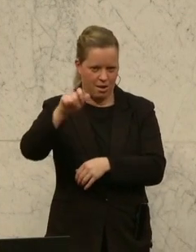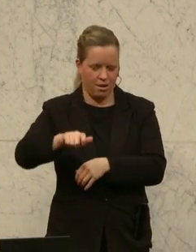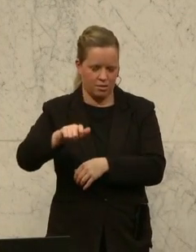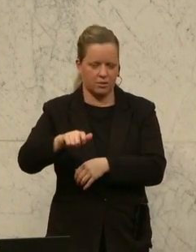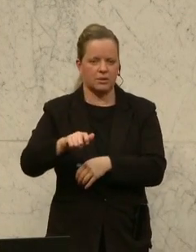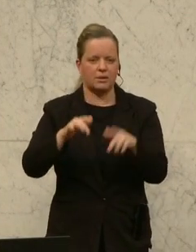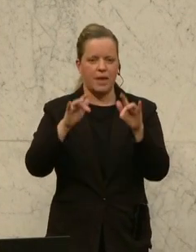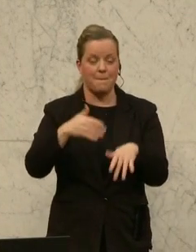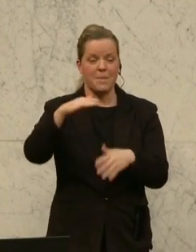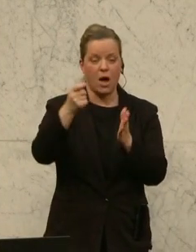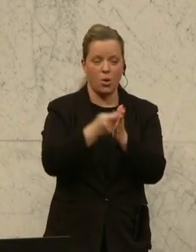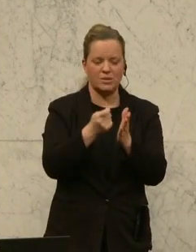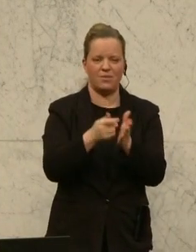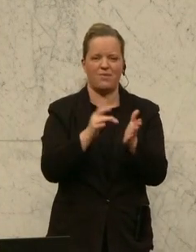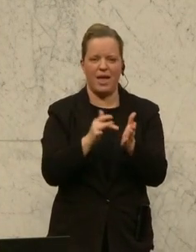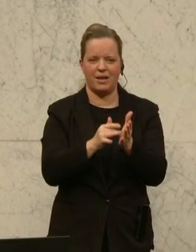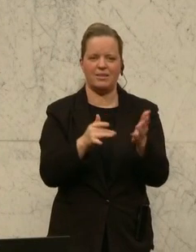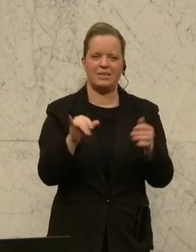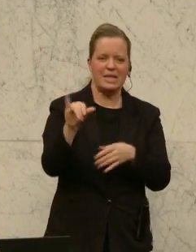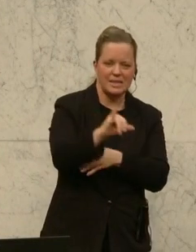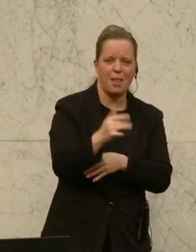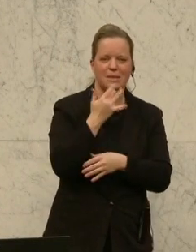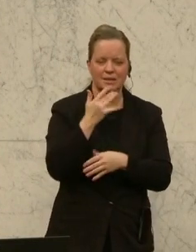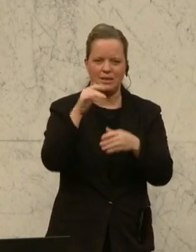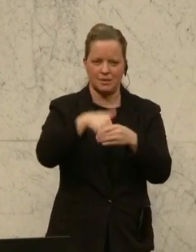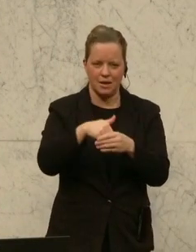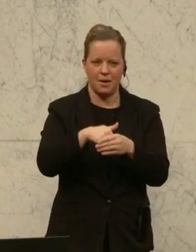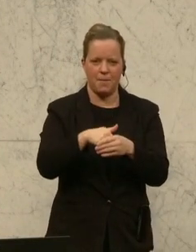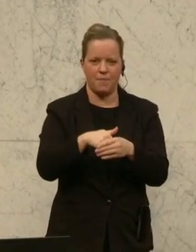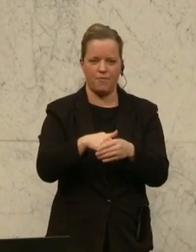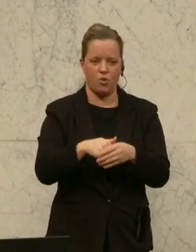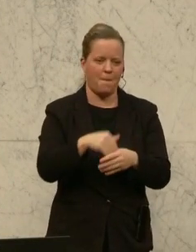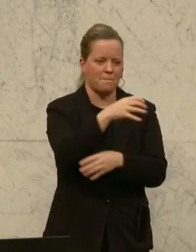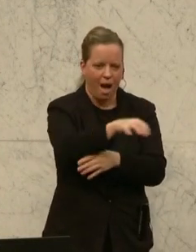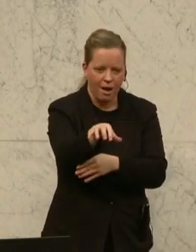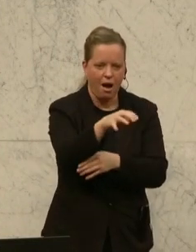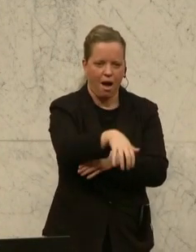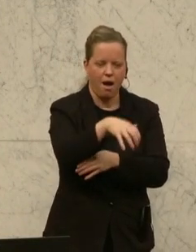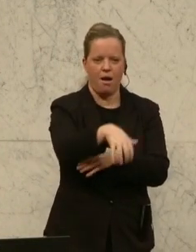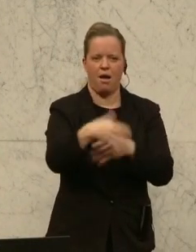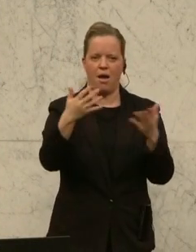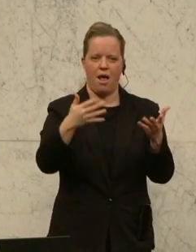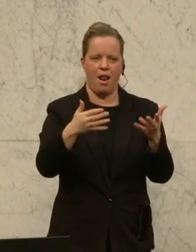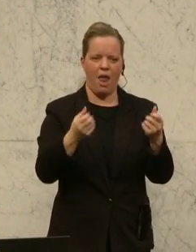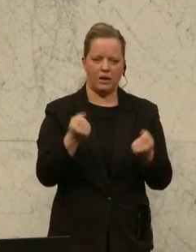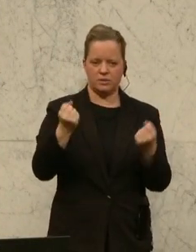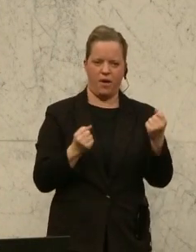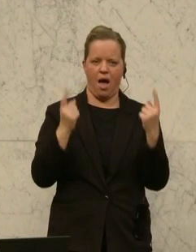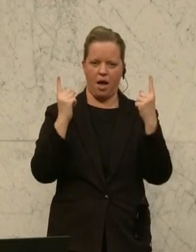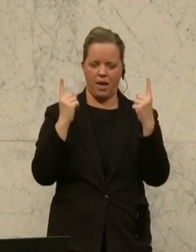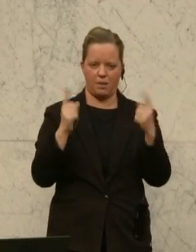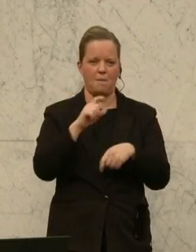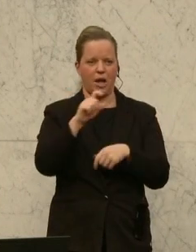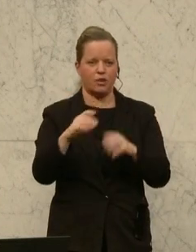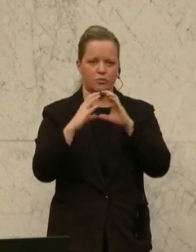Mehrkosten aufgrund von Diesel und Benzin im Jahr 2022 für die Baga, für die Lostwing, für die Mannschaftsbusse, für die